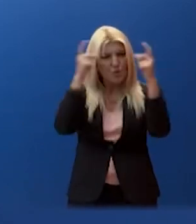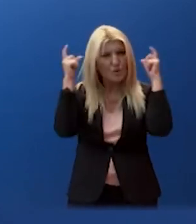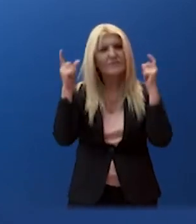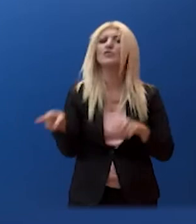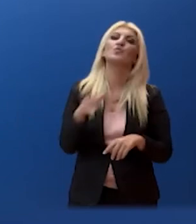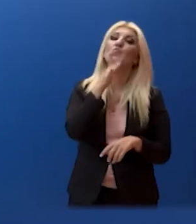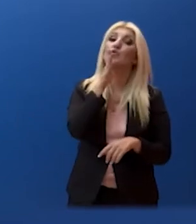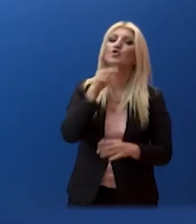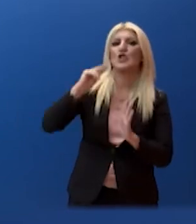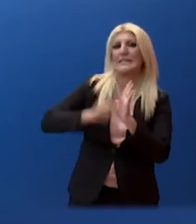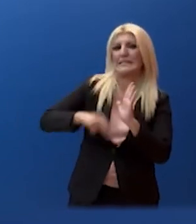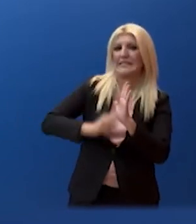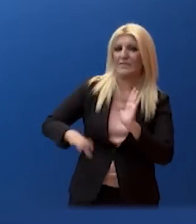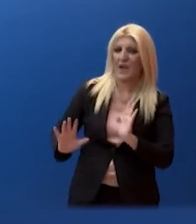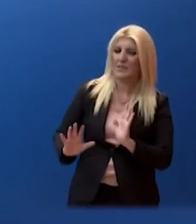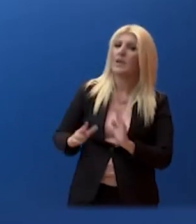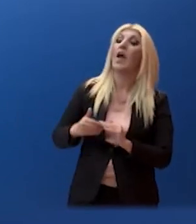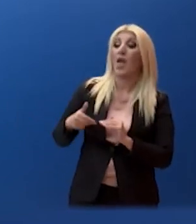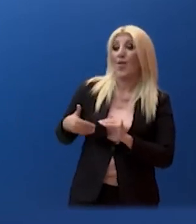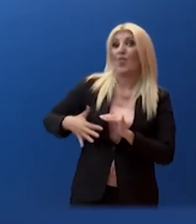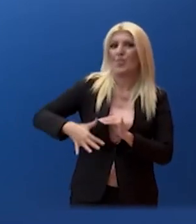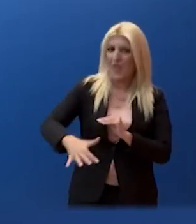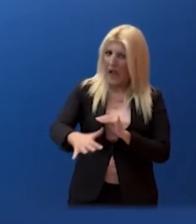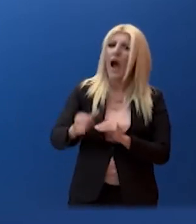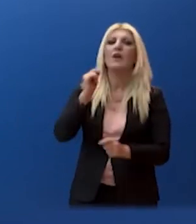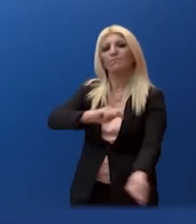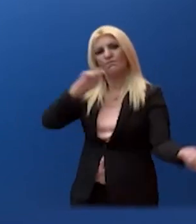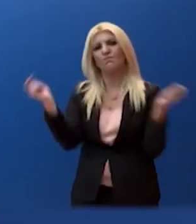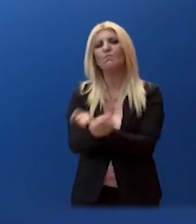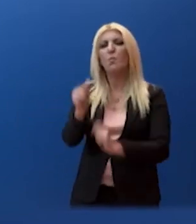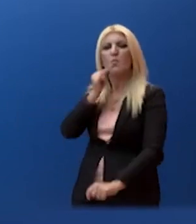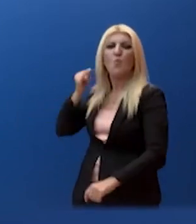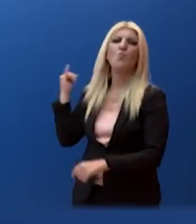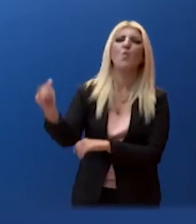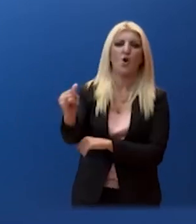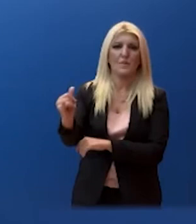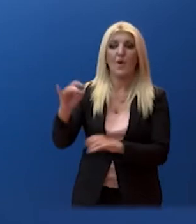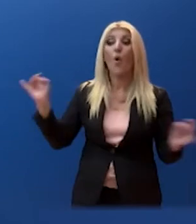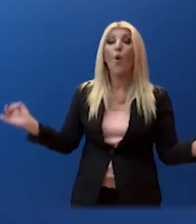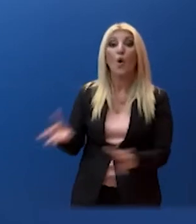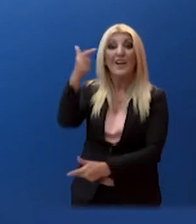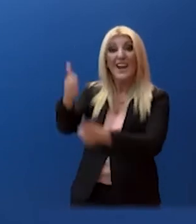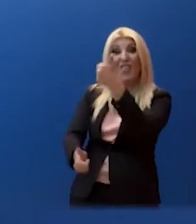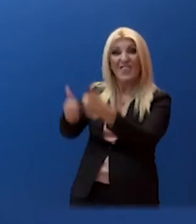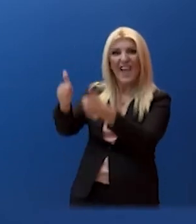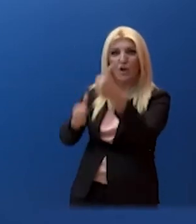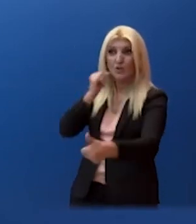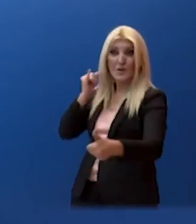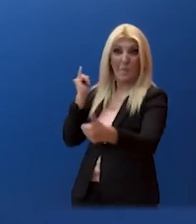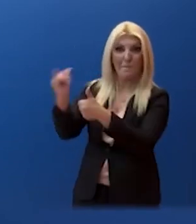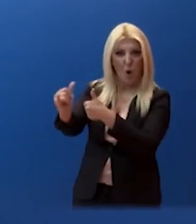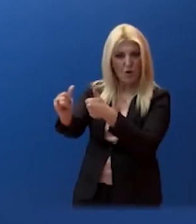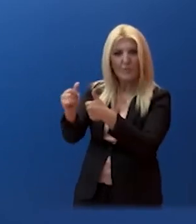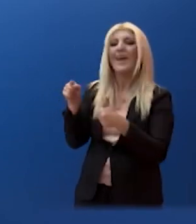αυτούς, όπως είπε ο Πρωθυπουργός, θα βρουν μόνιμη θέση στο σύστημα υγείας, με επιπλέον μοριοδότηση στους διαγωνισμούς μονίμων θέσεων που θα